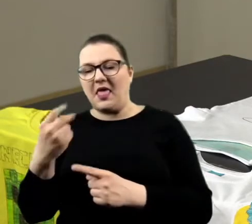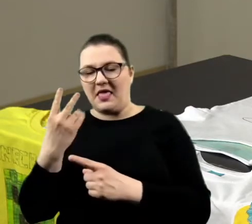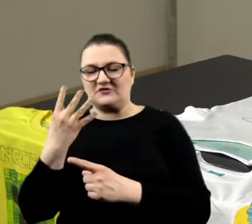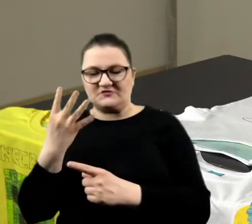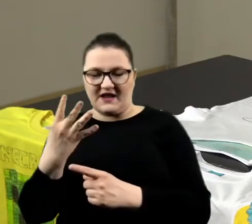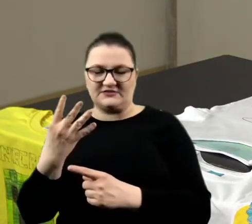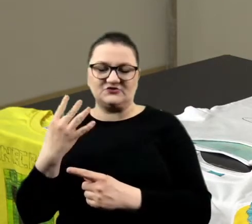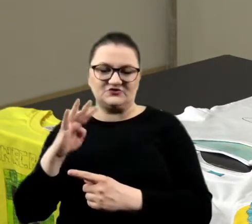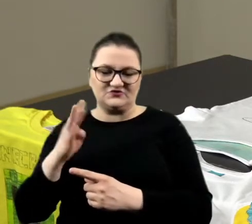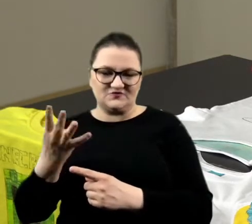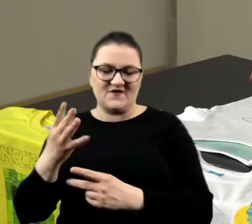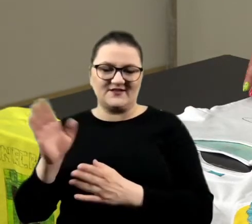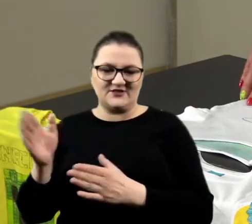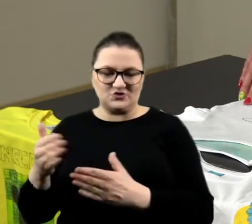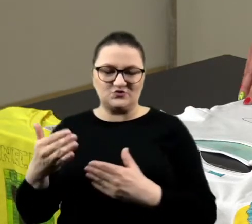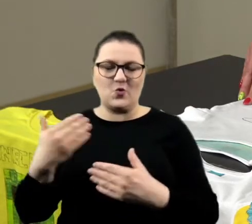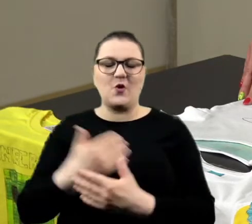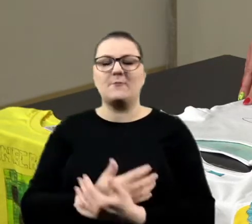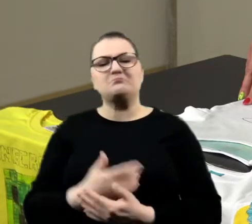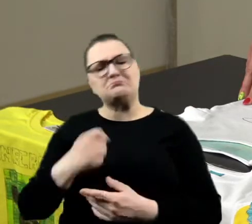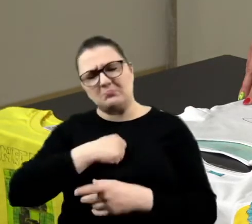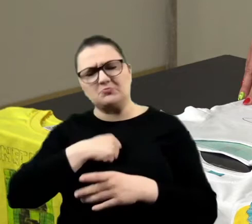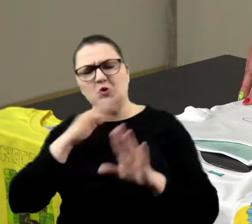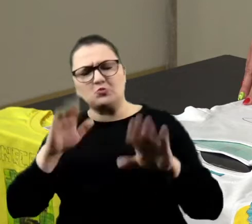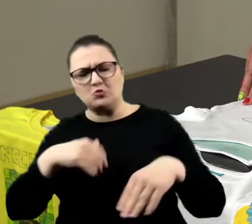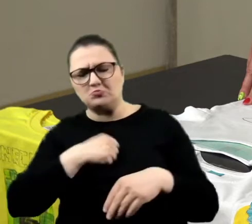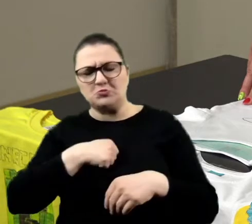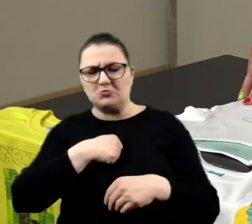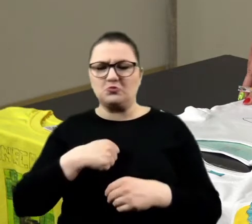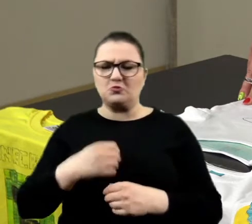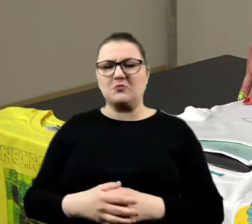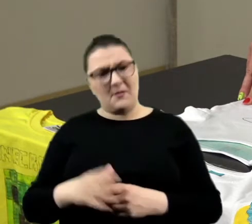przejmuj się tym. Zamalujemy to. Tak. Tak, spokojnie.